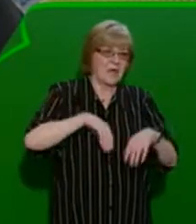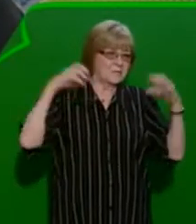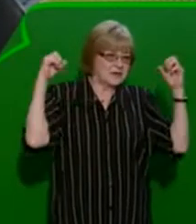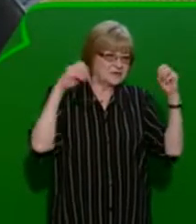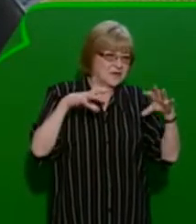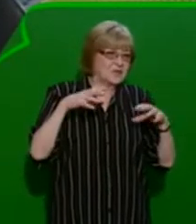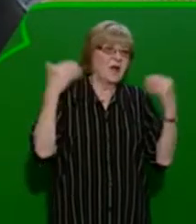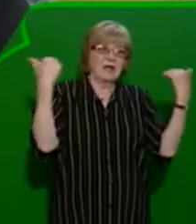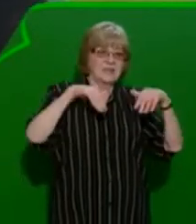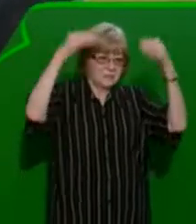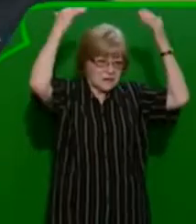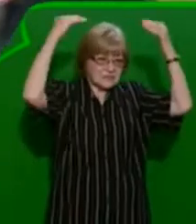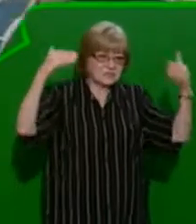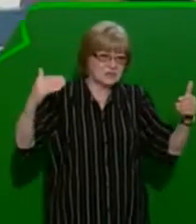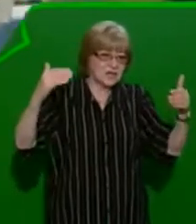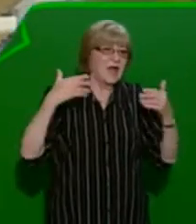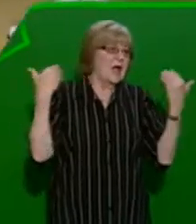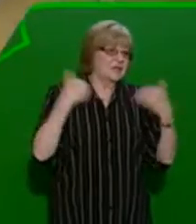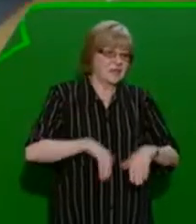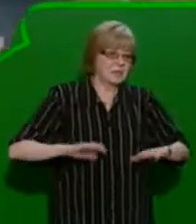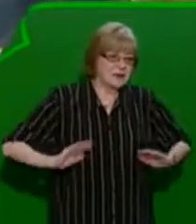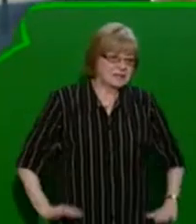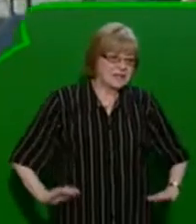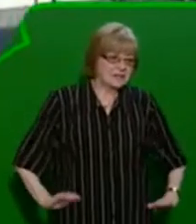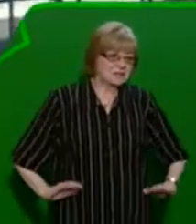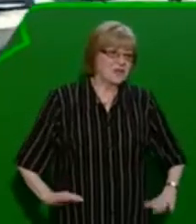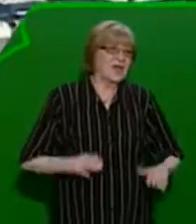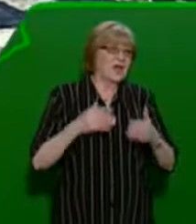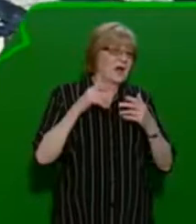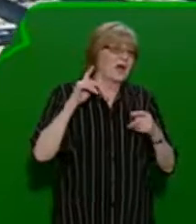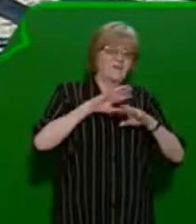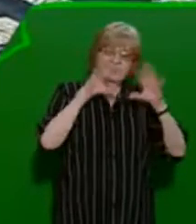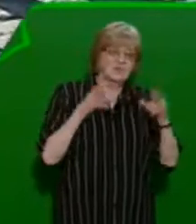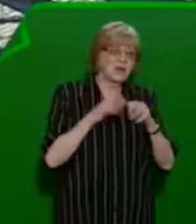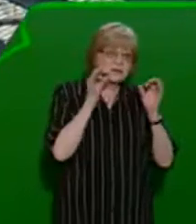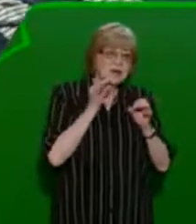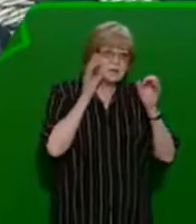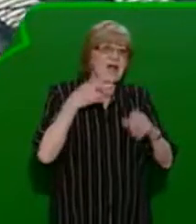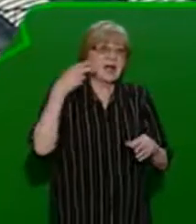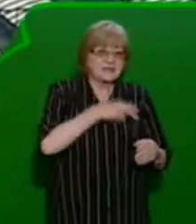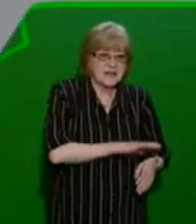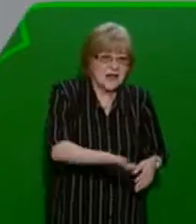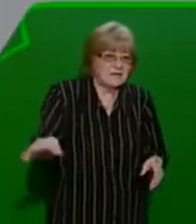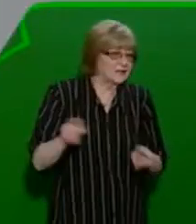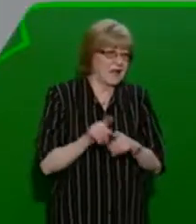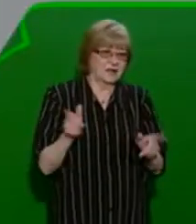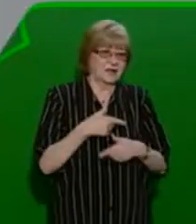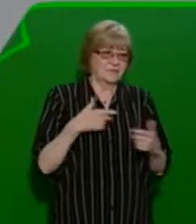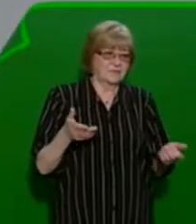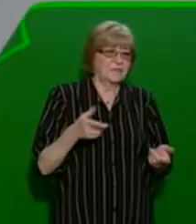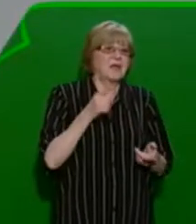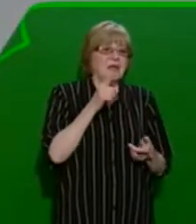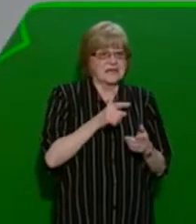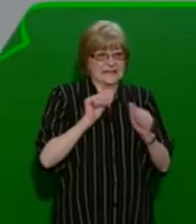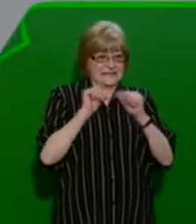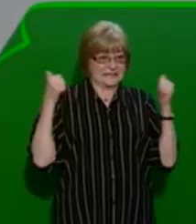tady nebyly střechy, kde tady nebyly sedačky, kde i ten trámník byl horší, takže samozřejmě ten stadion se zvelebil jenom do toho lepšího světla. Samozřejmě ulíbený